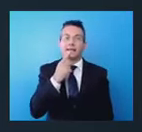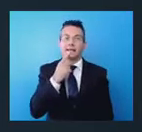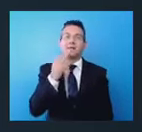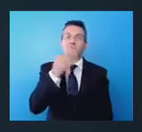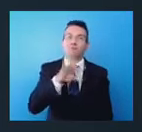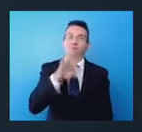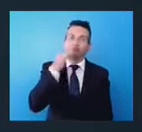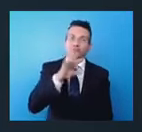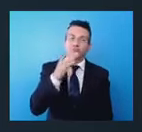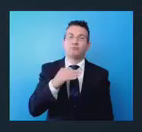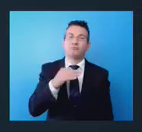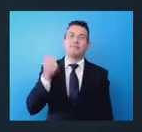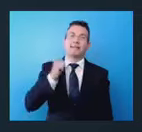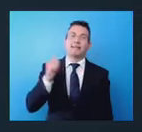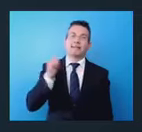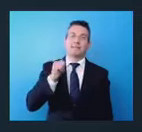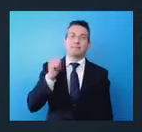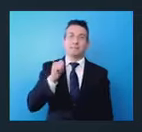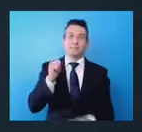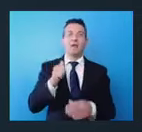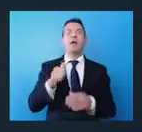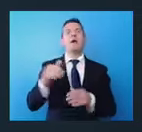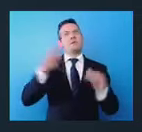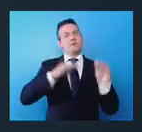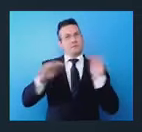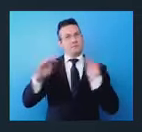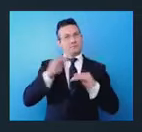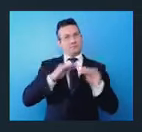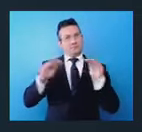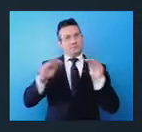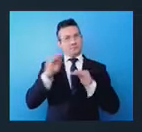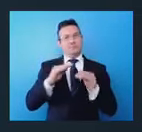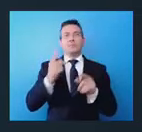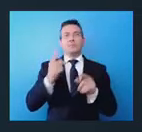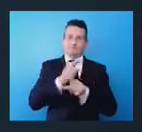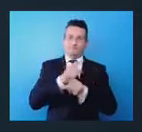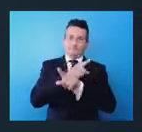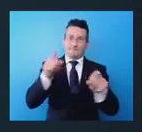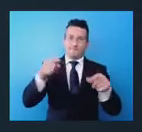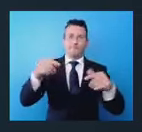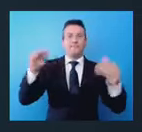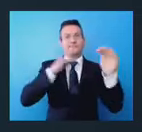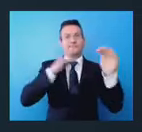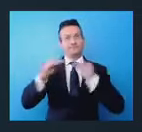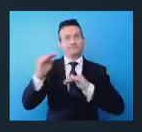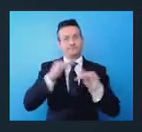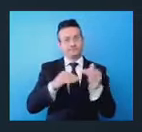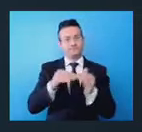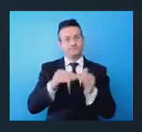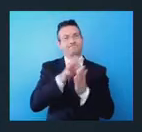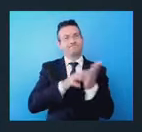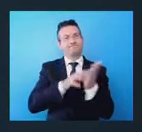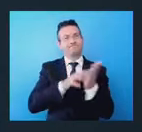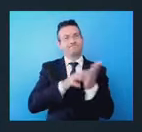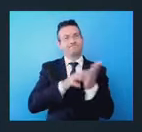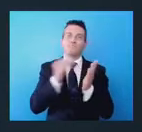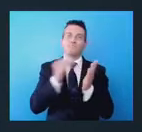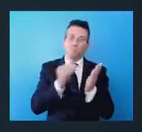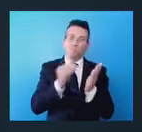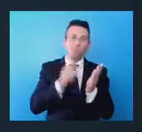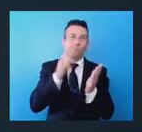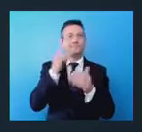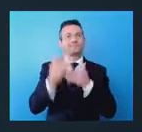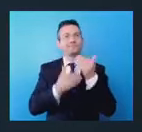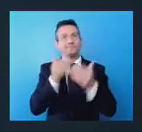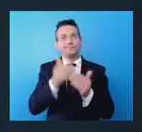arrivati e che arriveranno, sono scelto da tutti voi per integrare e migliorare il nostro position